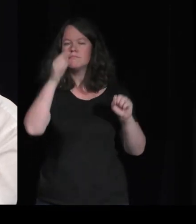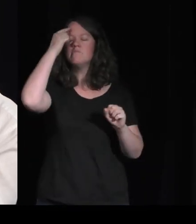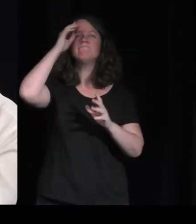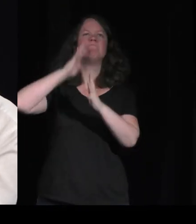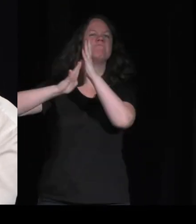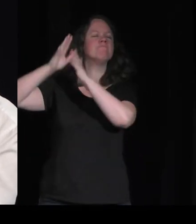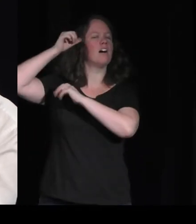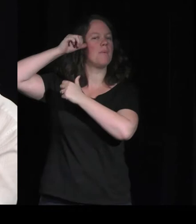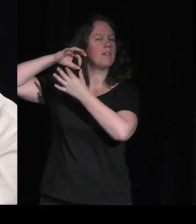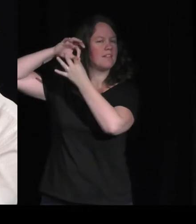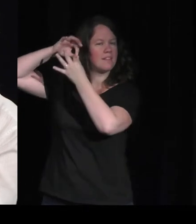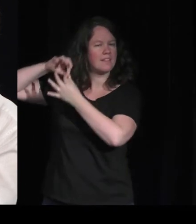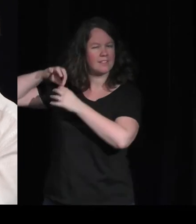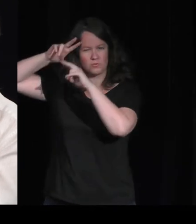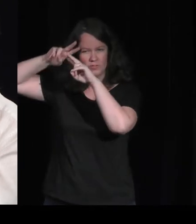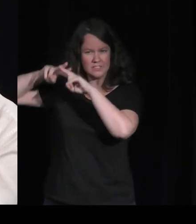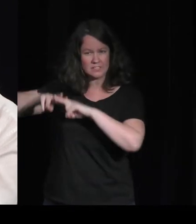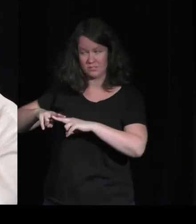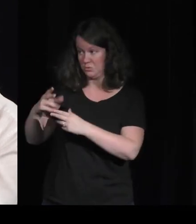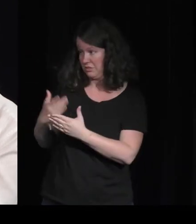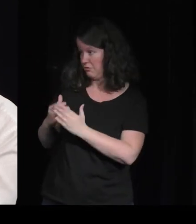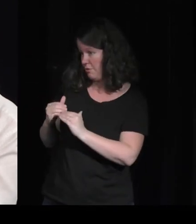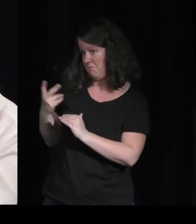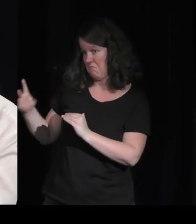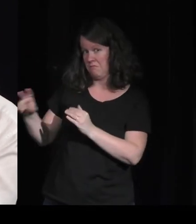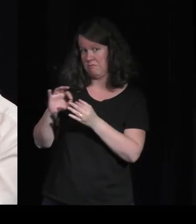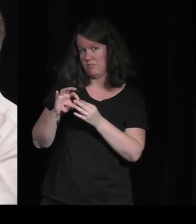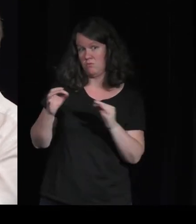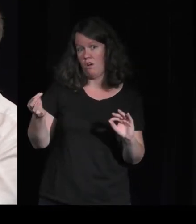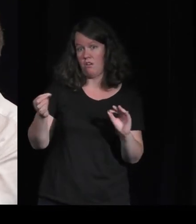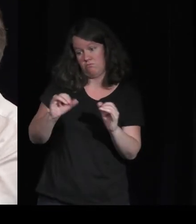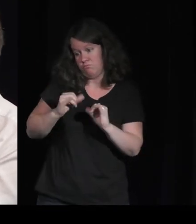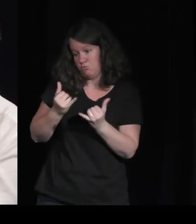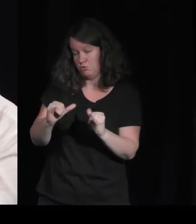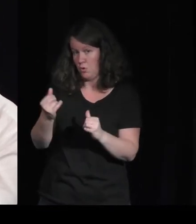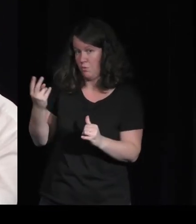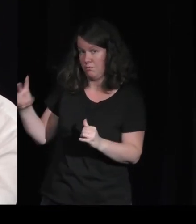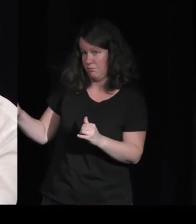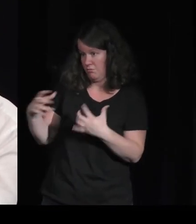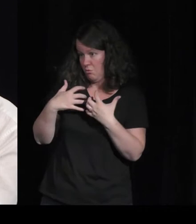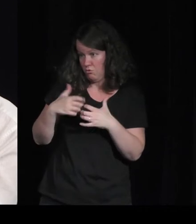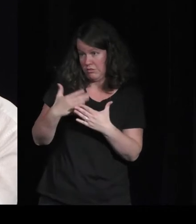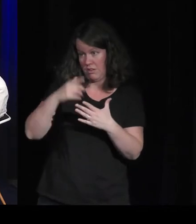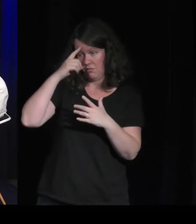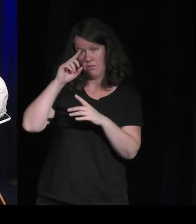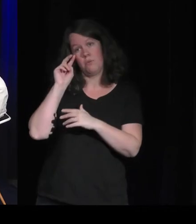qui joue aussi beaucoup. Vous êtes aussi sur la contemplation dans le moteur de votre création, en fait.